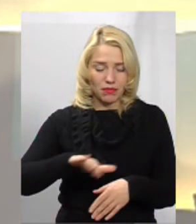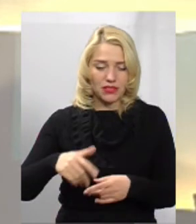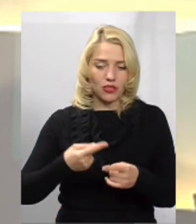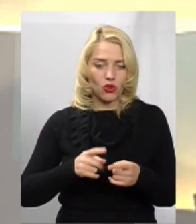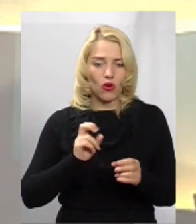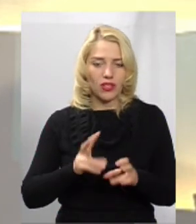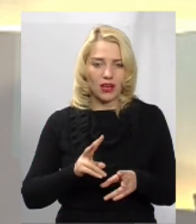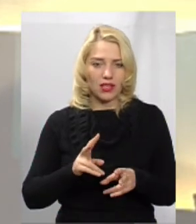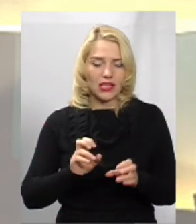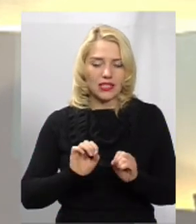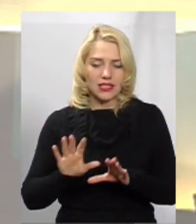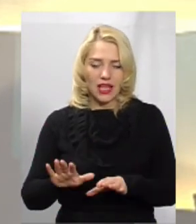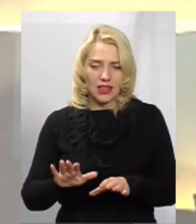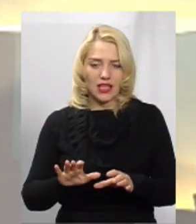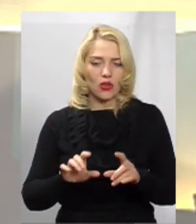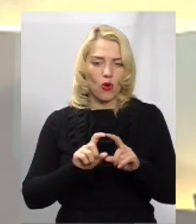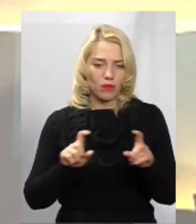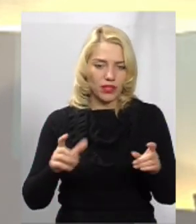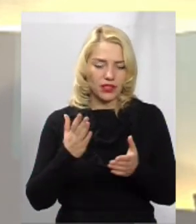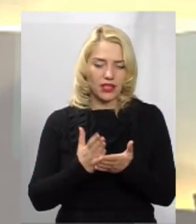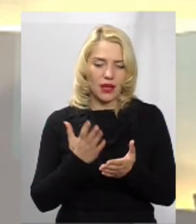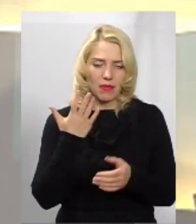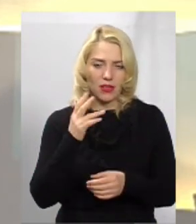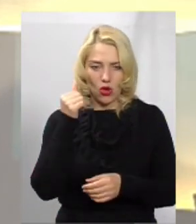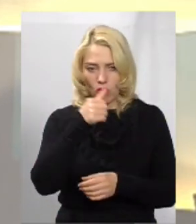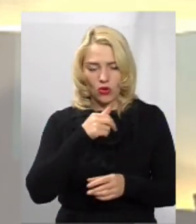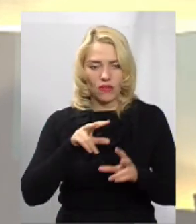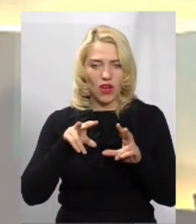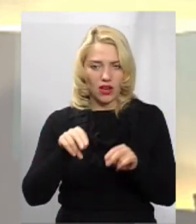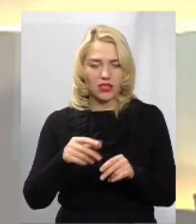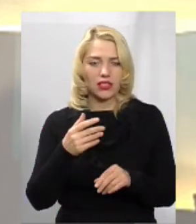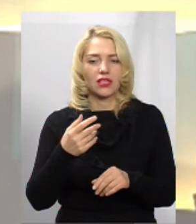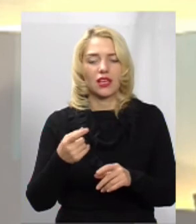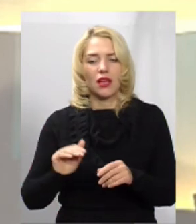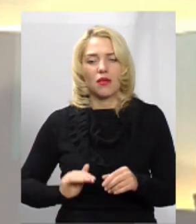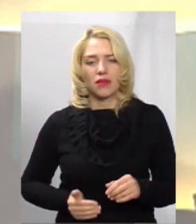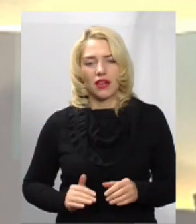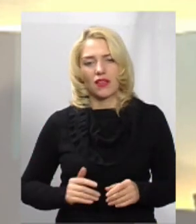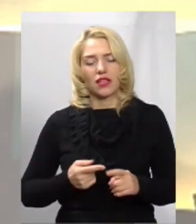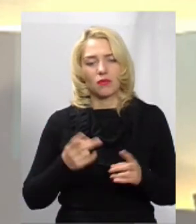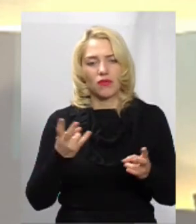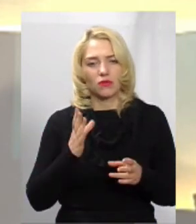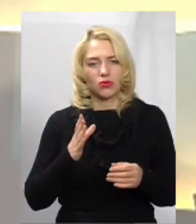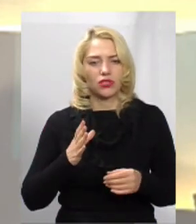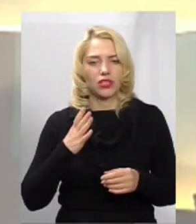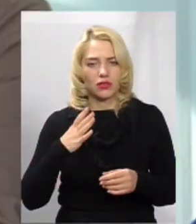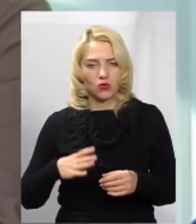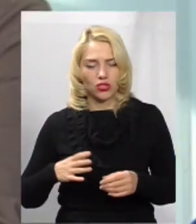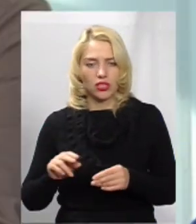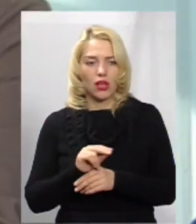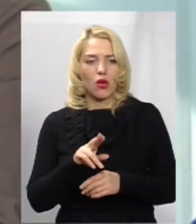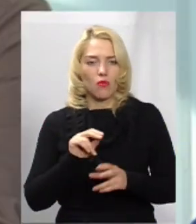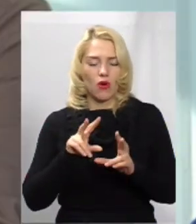зданий об'єкт, є 5 років гарантії, і підрядник змушений буде його ремонтувати. По гарантії у нас підрядники